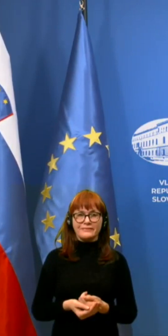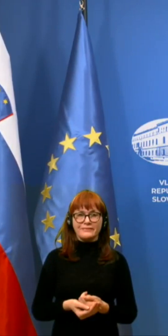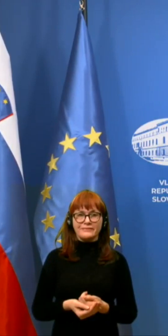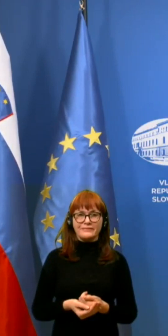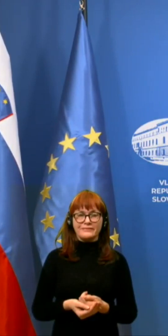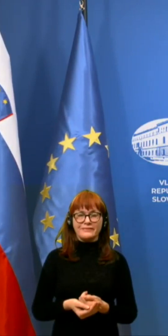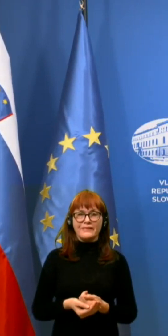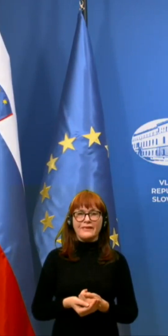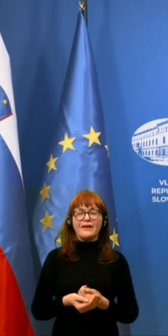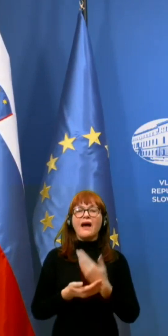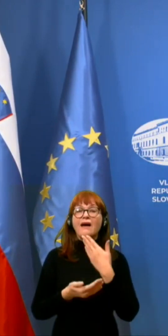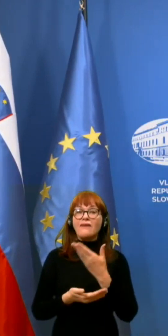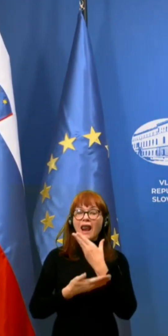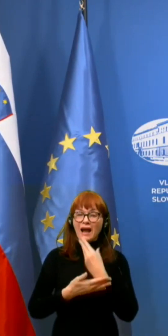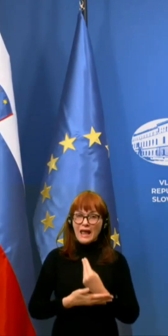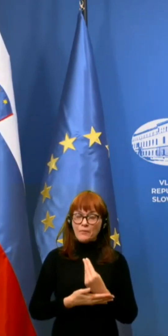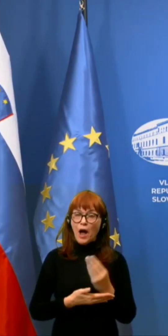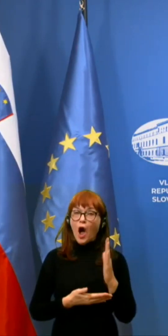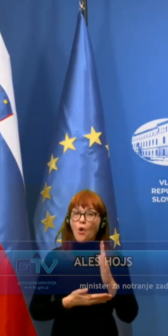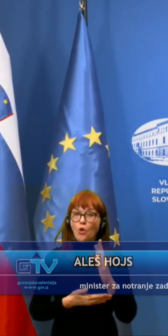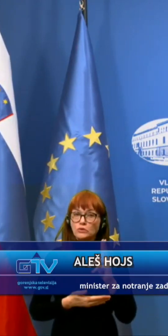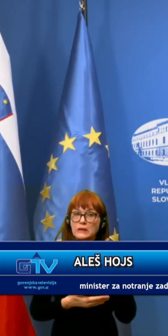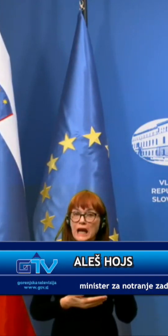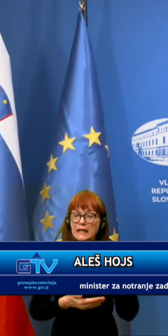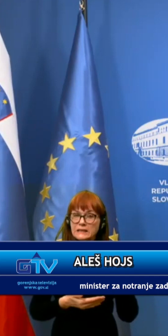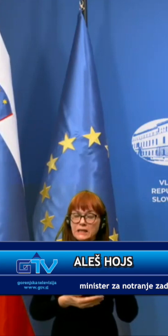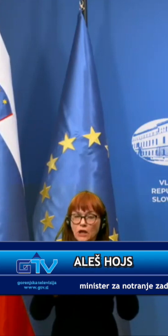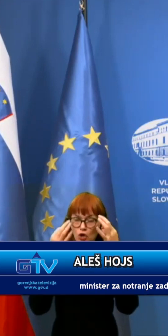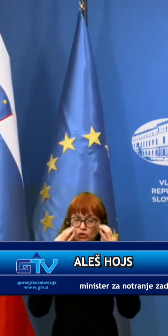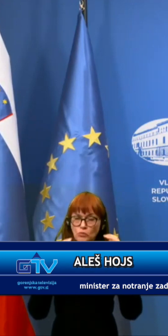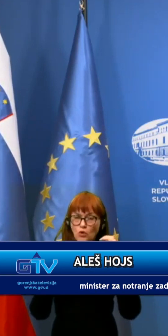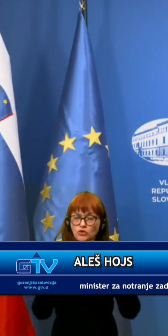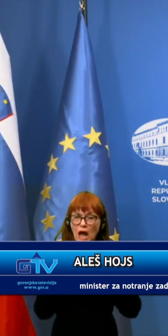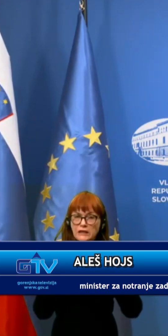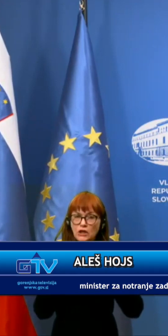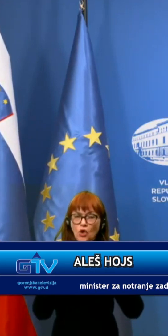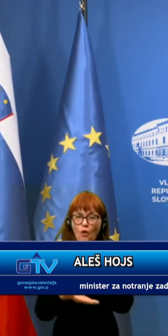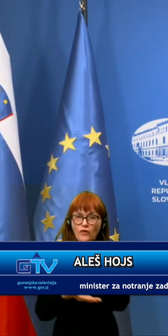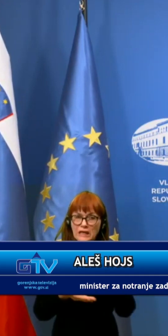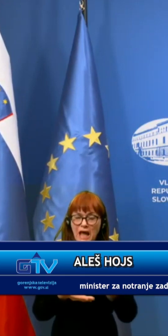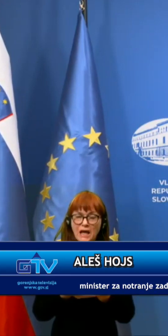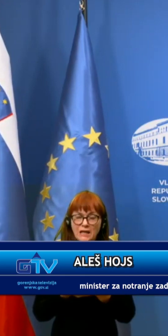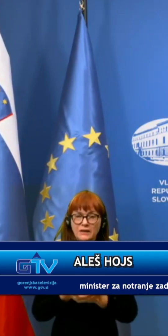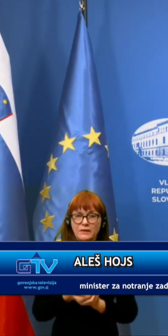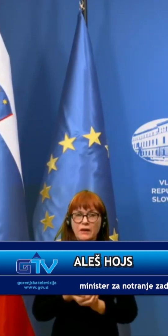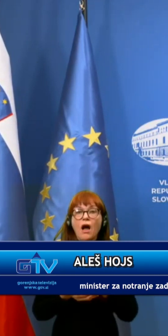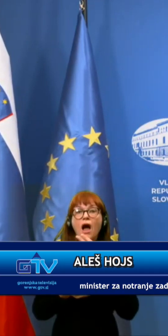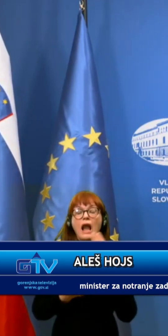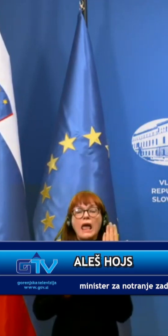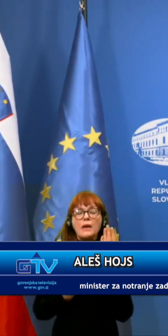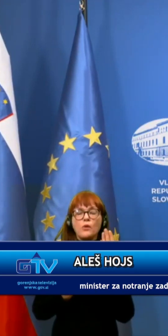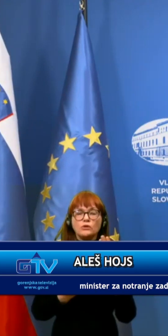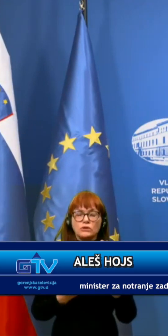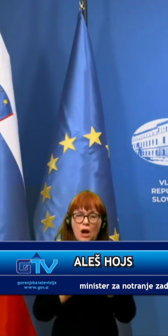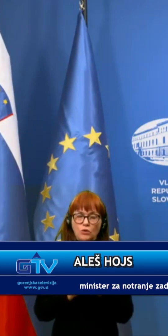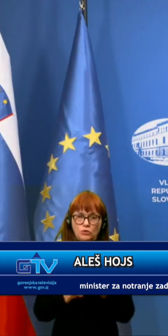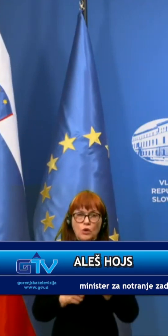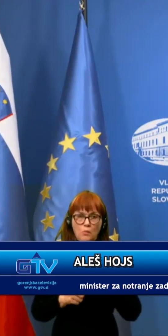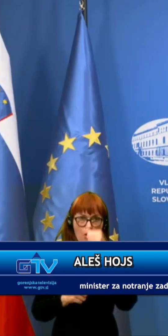Hvala lepa, gospod Kacin, spoštovane noviderke, spoštovani novirani, lepo zdrav z moje strani.